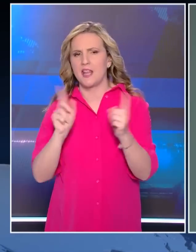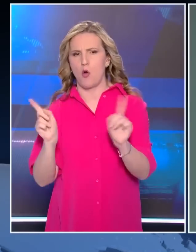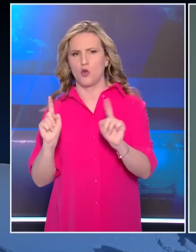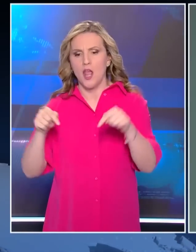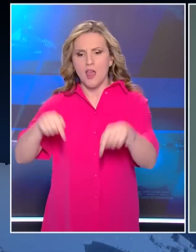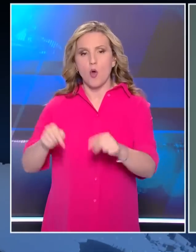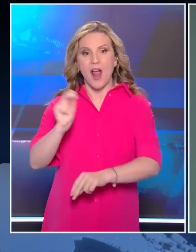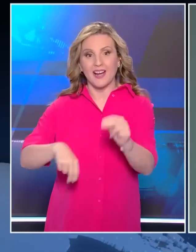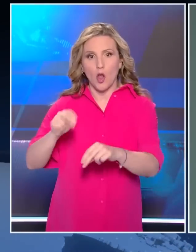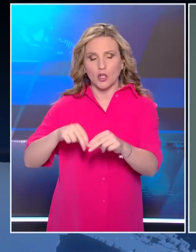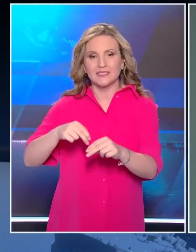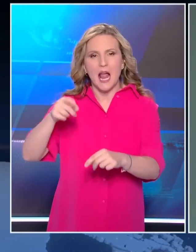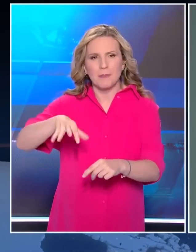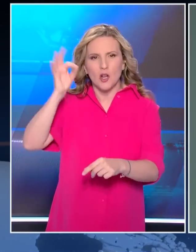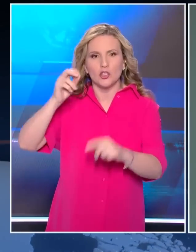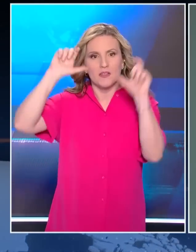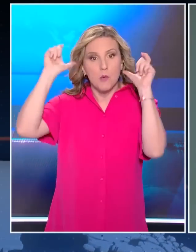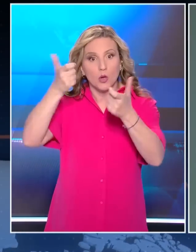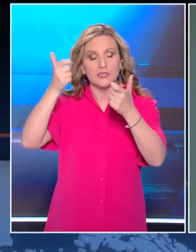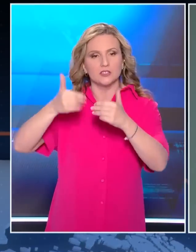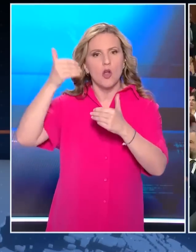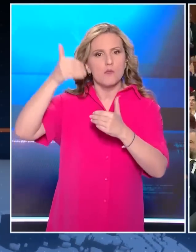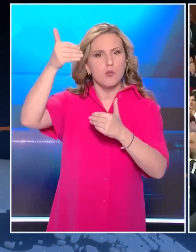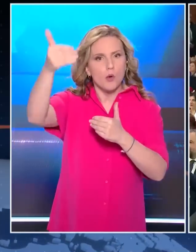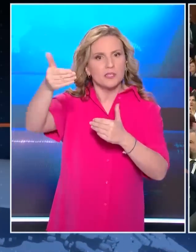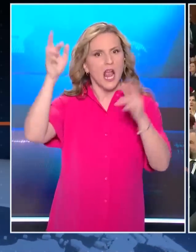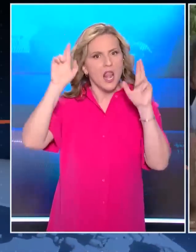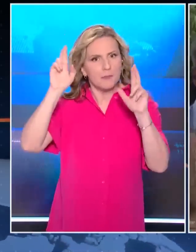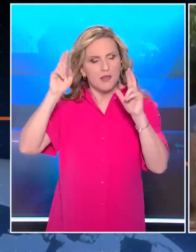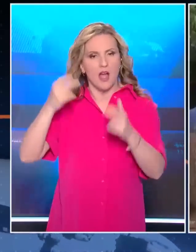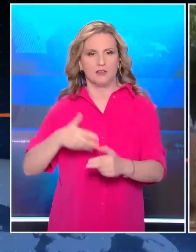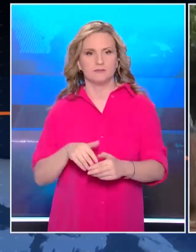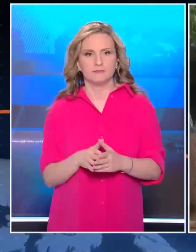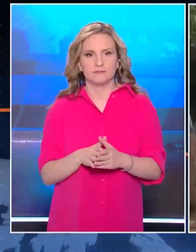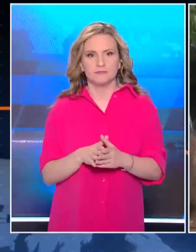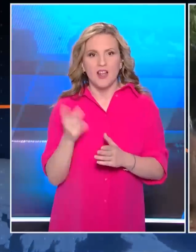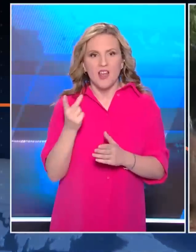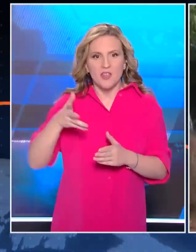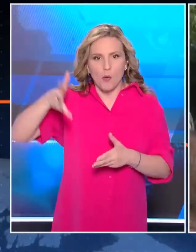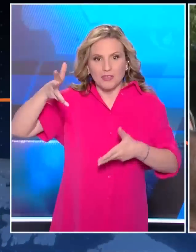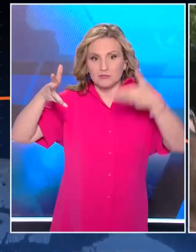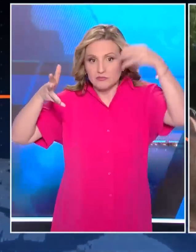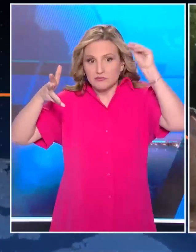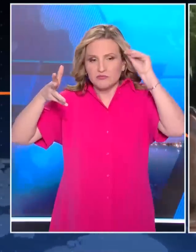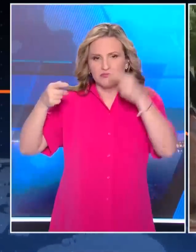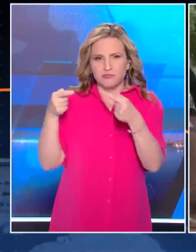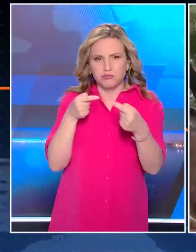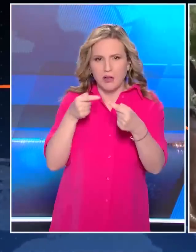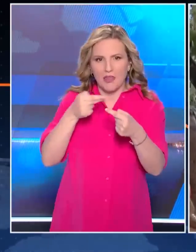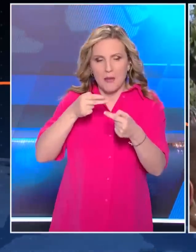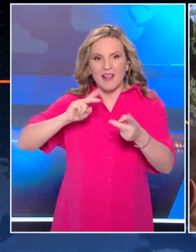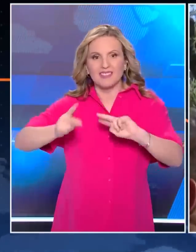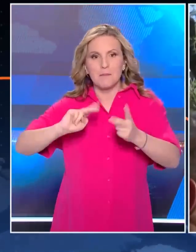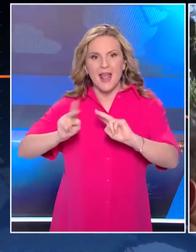επιλογή της δημοκρατίας, της προοπτικής και της ελπίδας. Οι δύο πολιτικοί αρχηγοί διασταύρωσαν ταξίφοι τους και για το debate